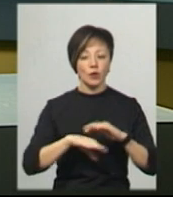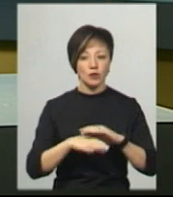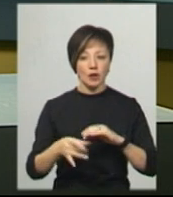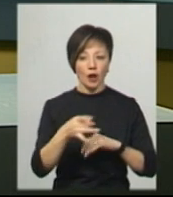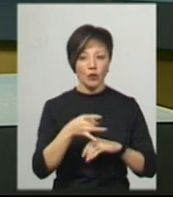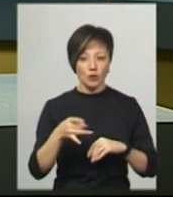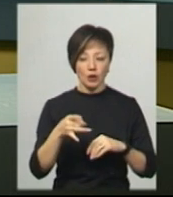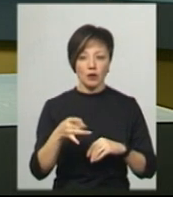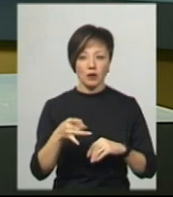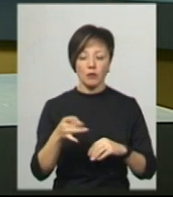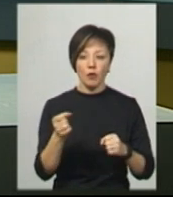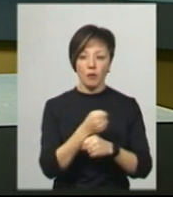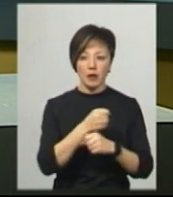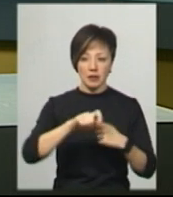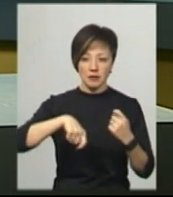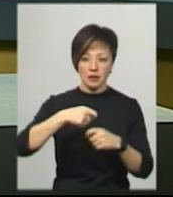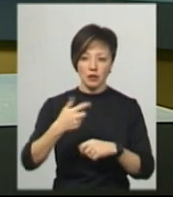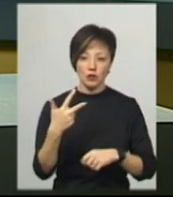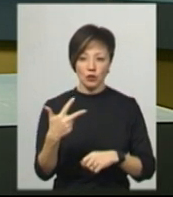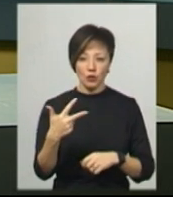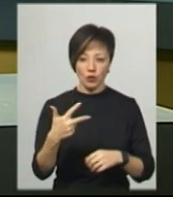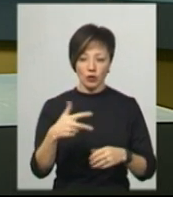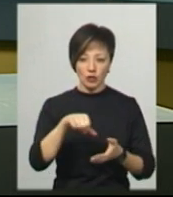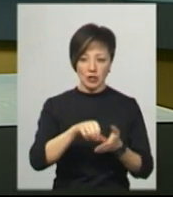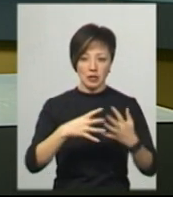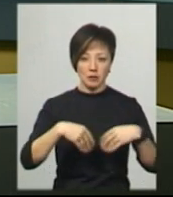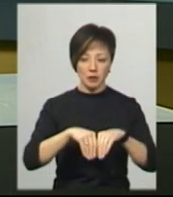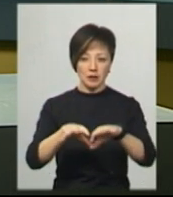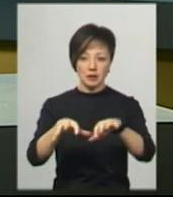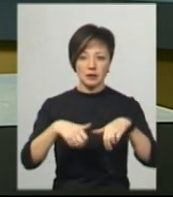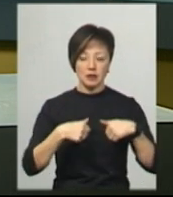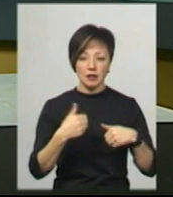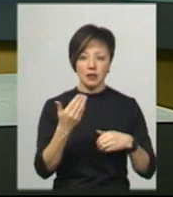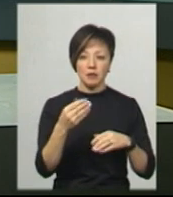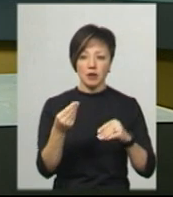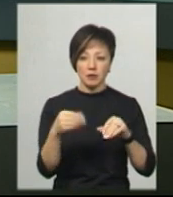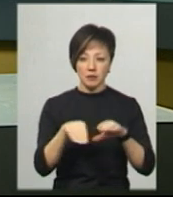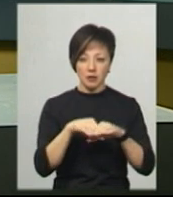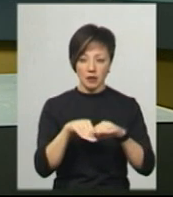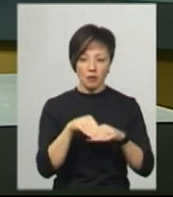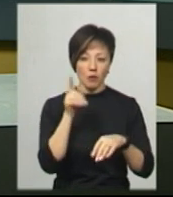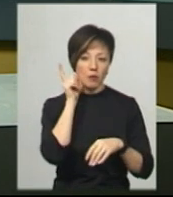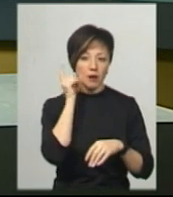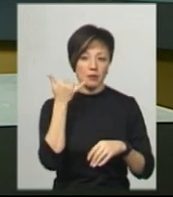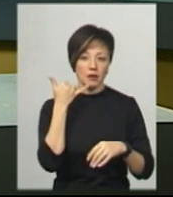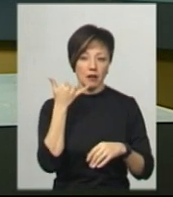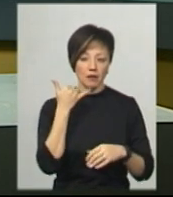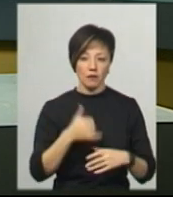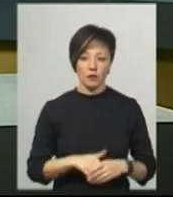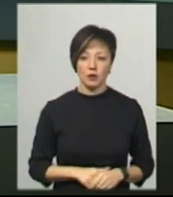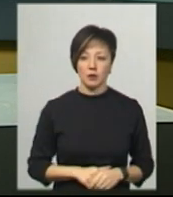Зловмисники побили та зв'язали трьох членів родини, після чого заволоділи їхніми заощадженнями та мобільними телефонами.